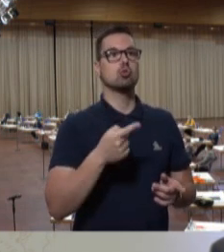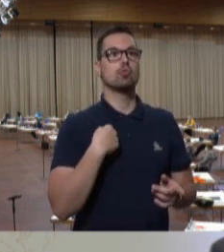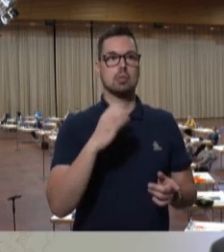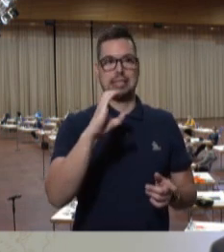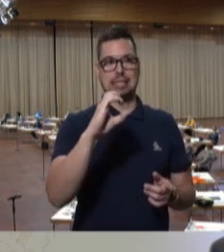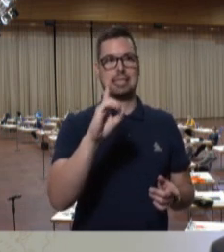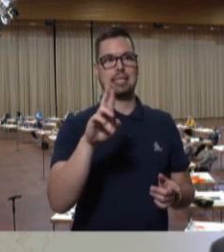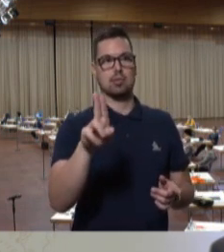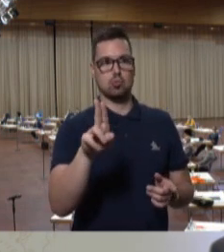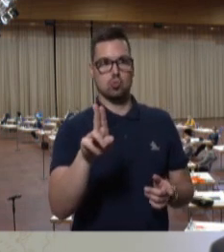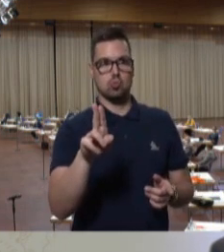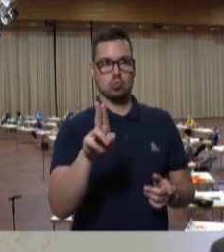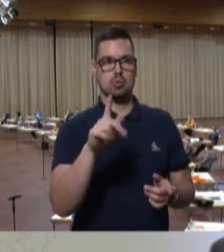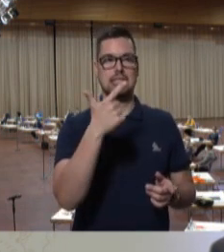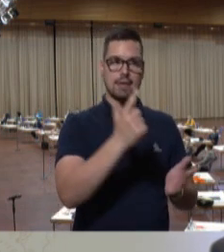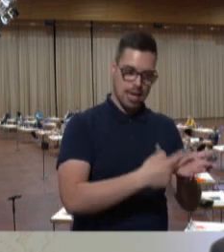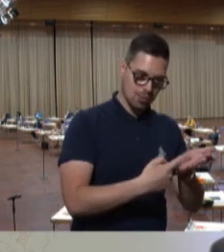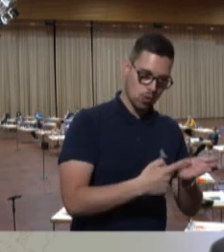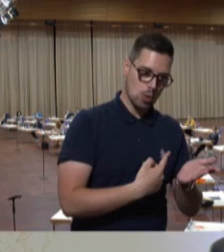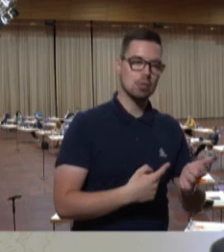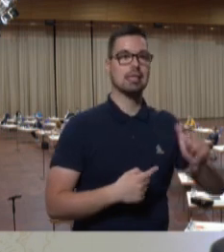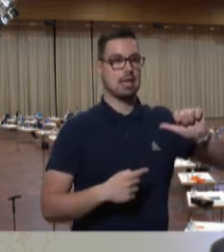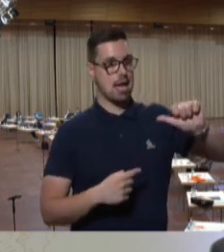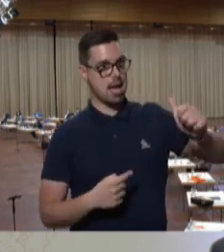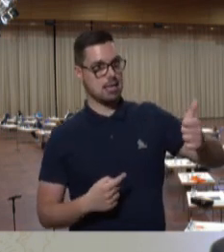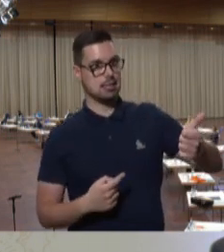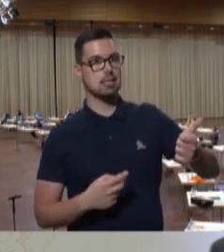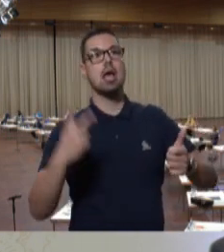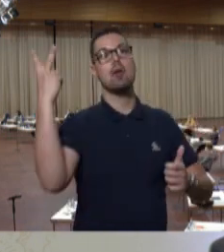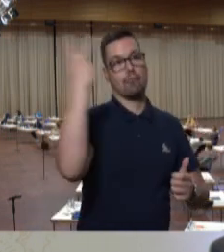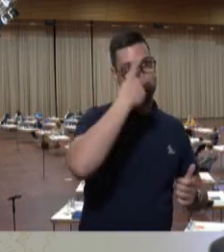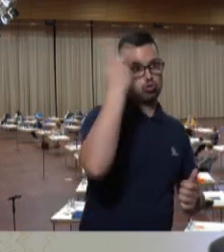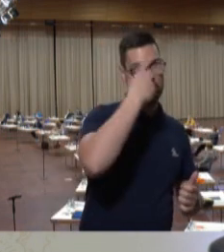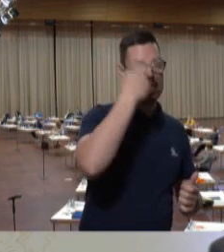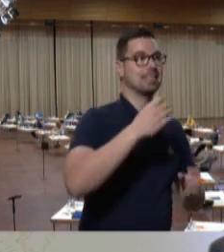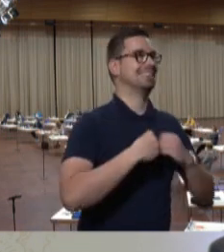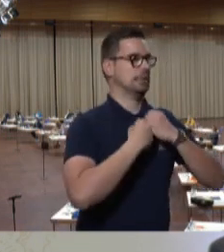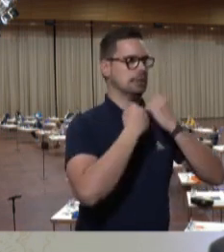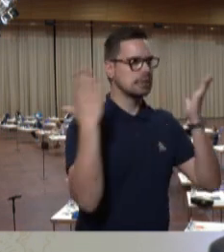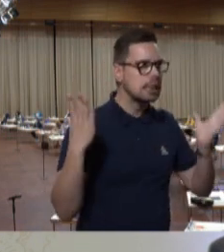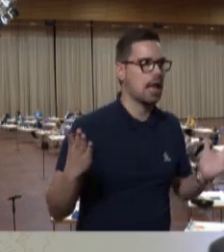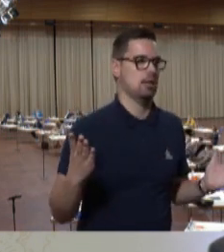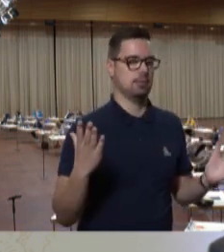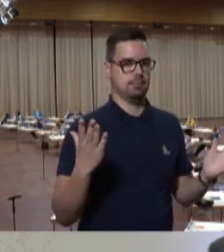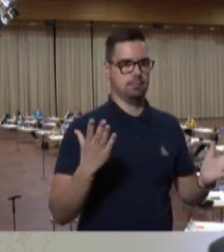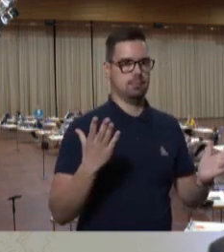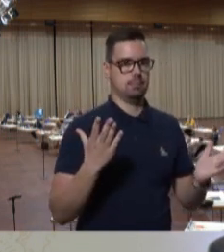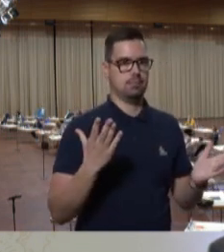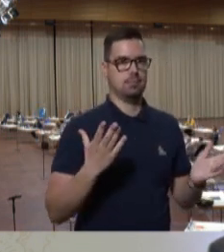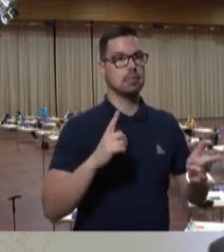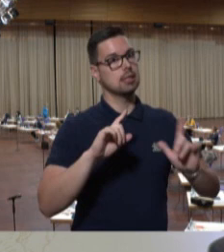zwei Grundanforderungen Rechnung tragen. Erstens Verständlichkeit, Klarheit, Authentizität.